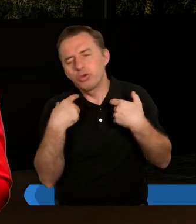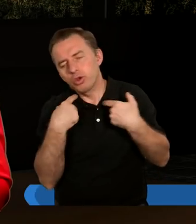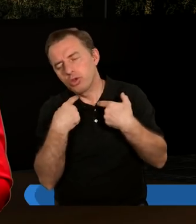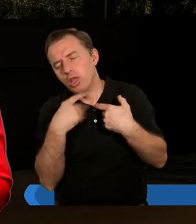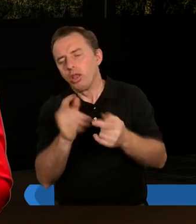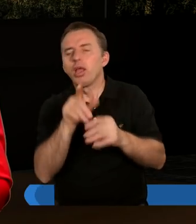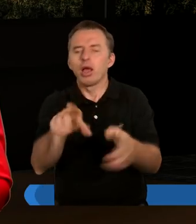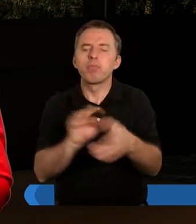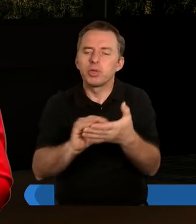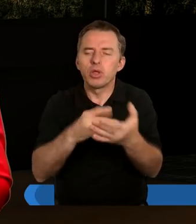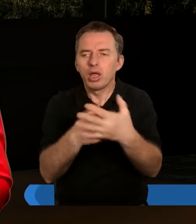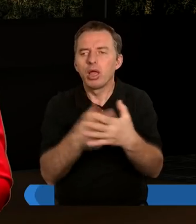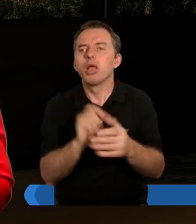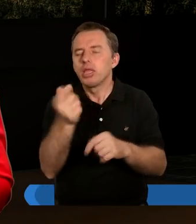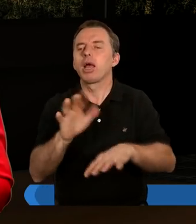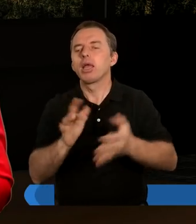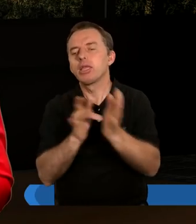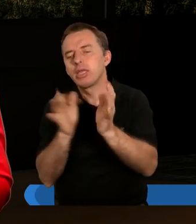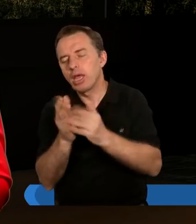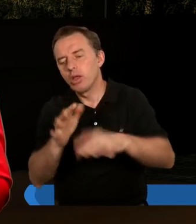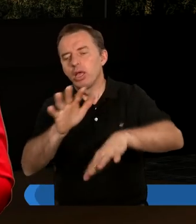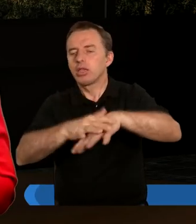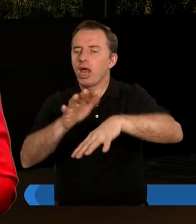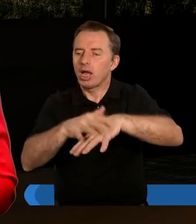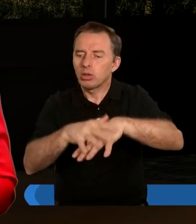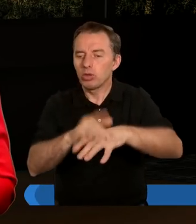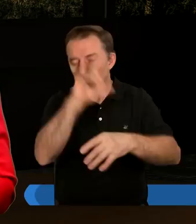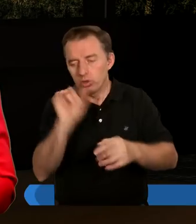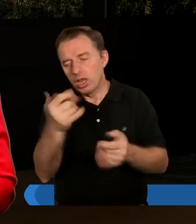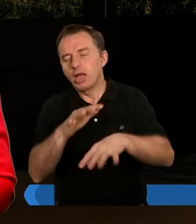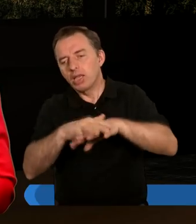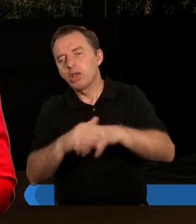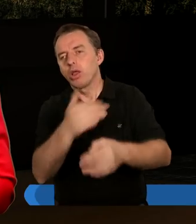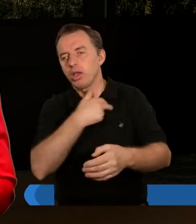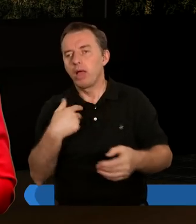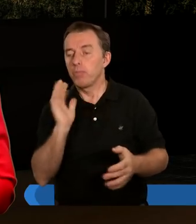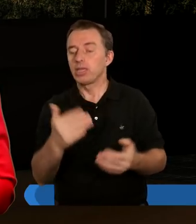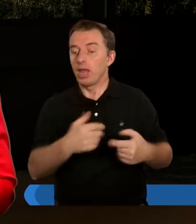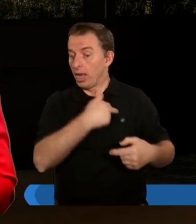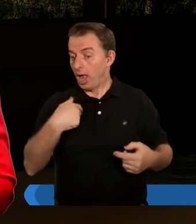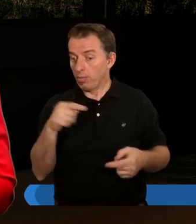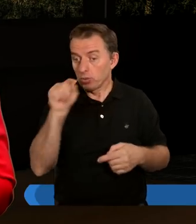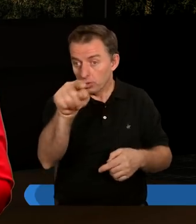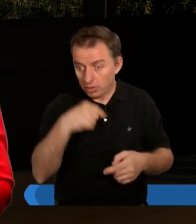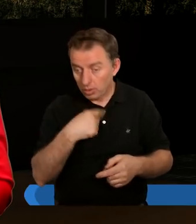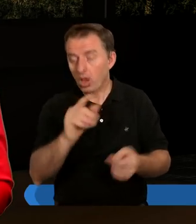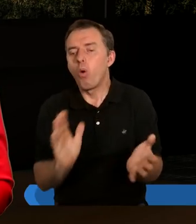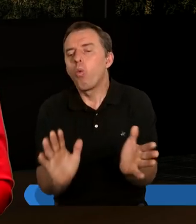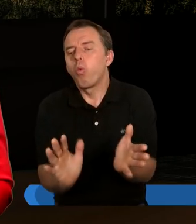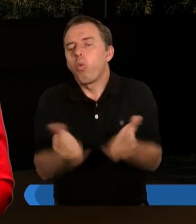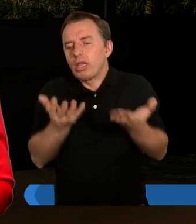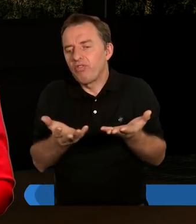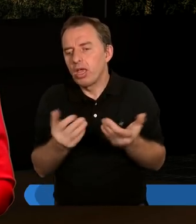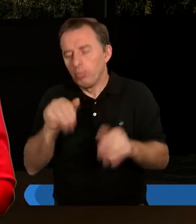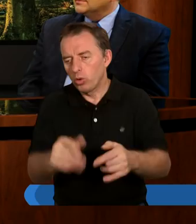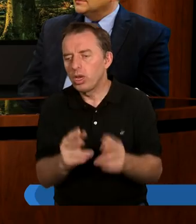chociażby opisane w Ewangeliach, jak On traktuje ludzi i jak traktuje nas, to tym łatwiej będzie nam traktować w podobny sposób